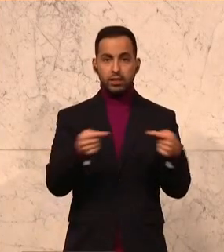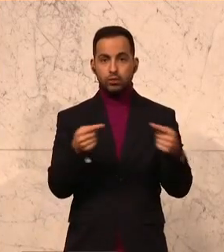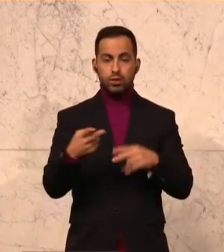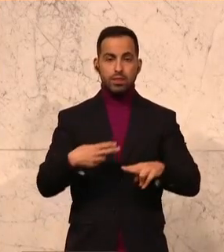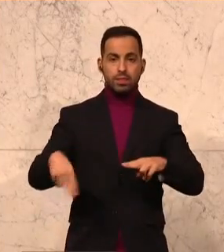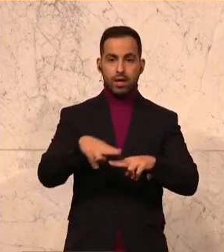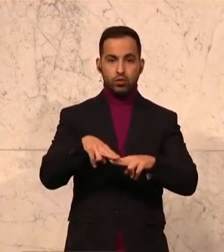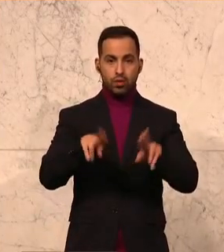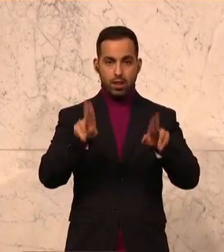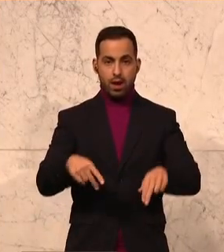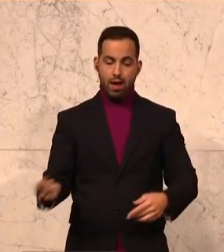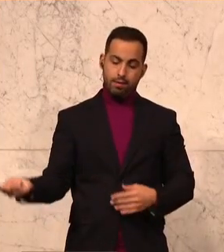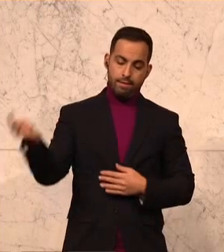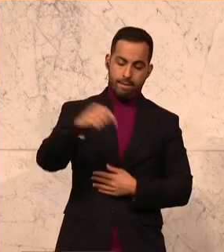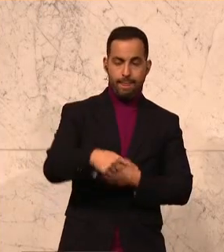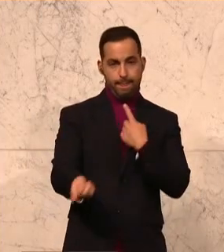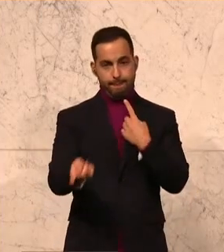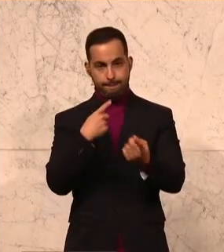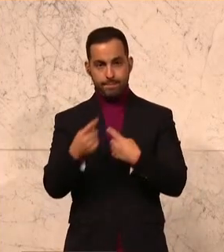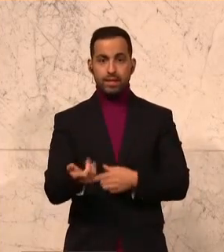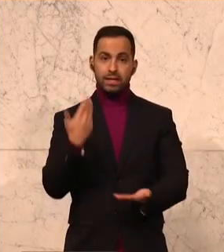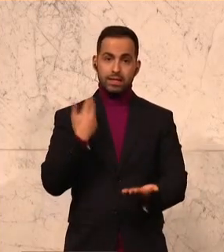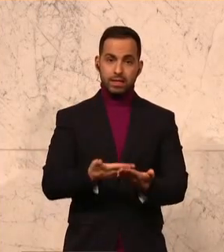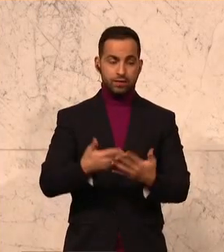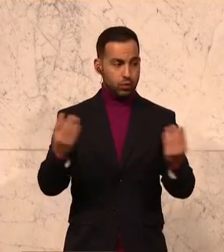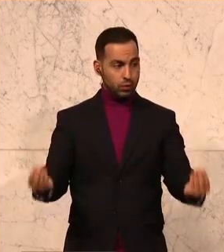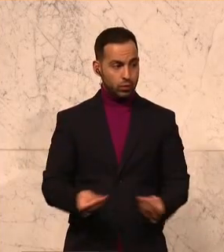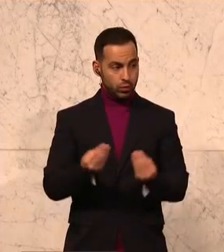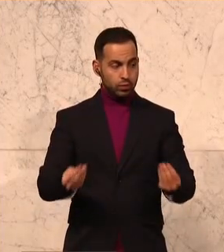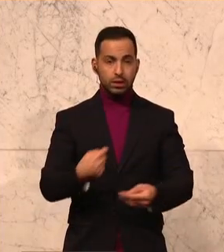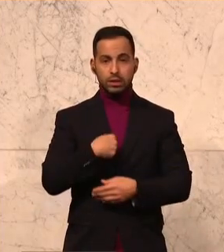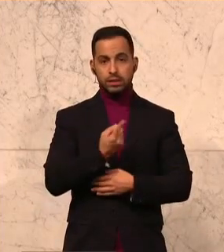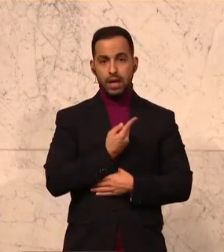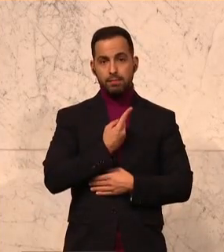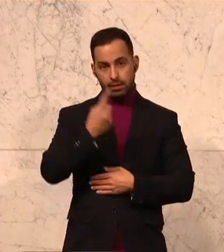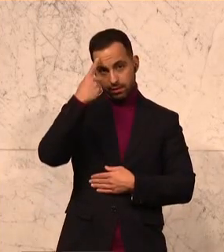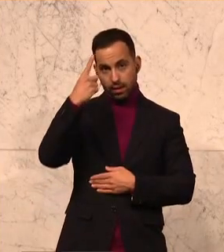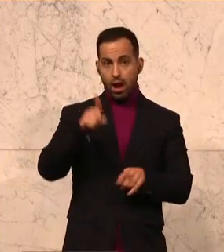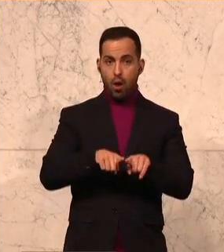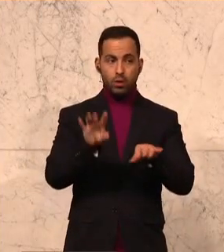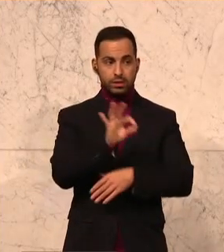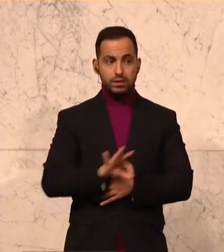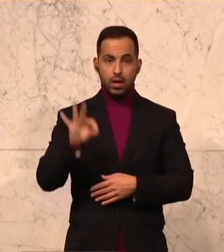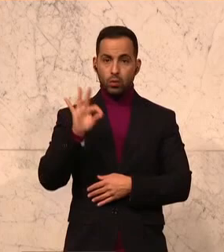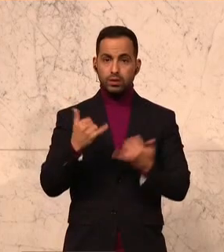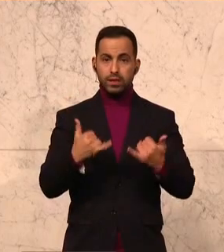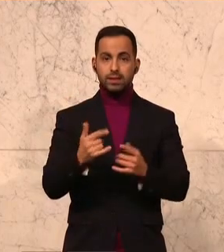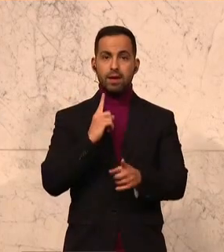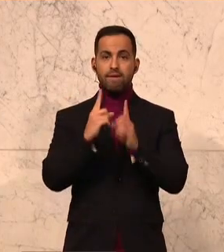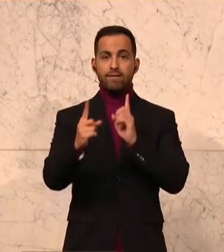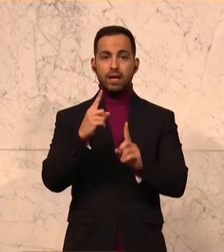Nationalrat zu tragen. Und gerade aus diesem Grund, denke ich, finde ich das auch sehr gut, dass das in den